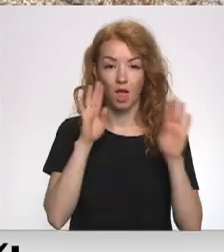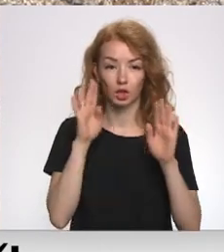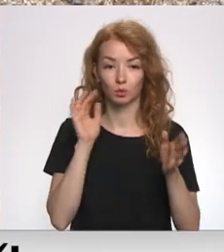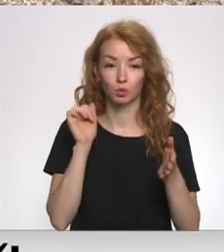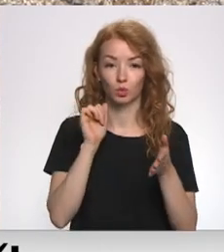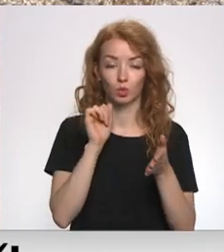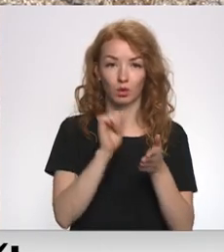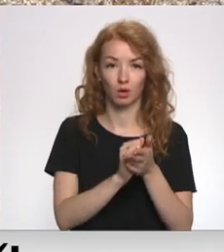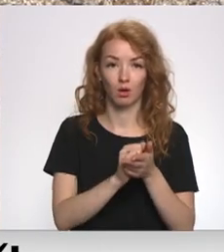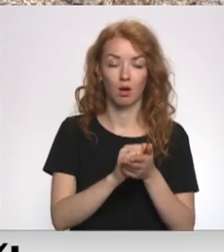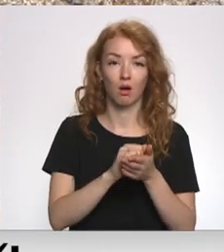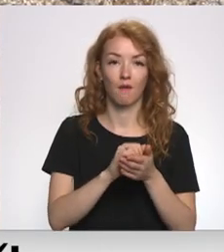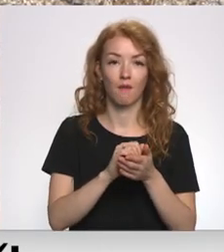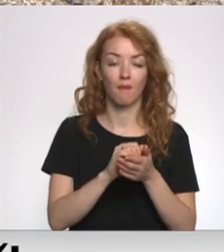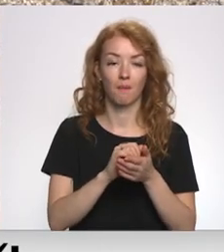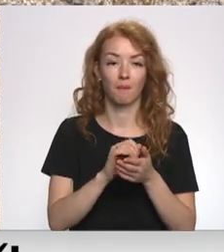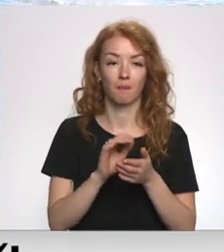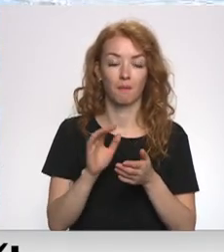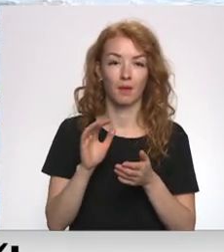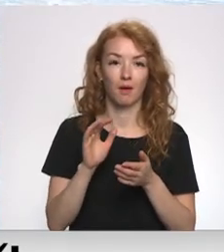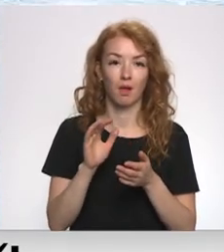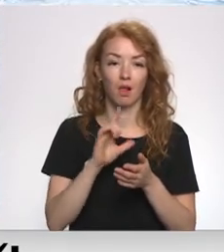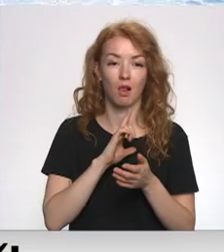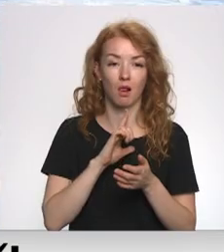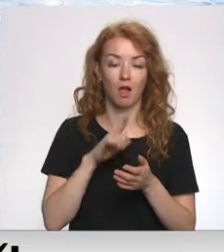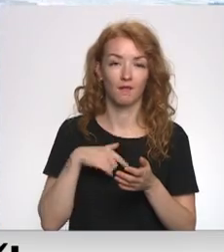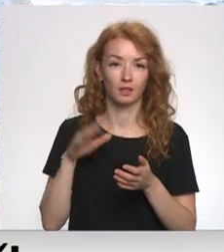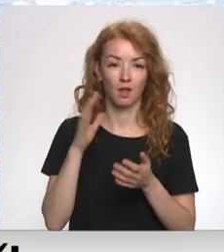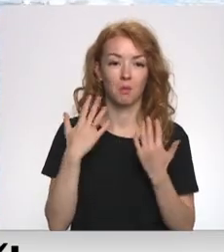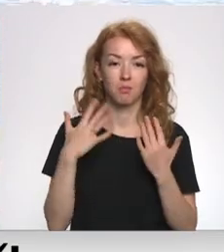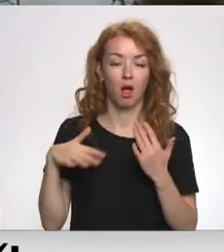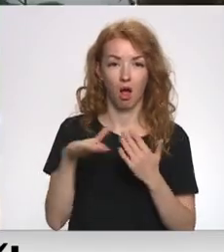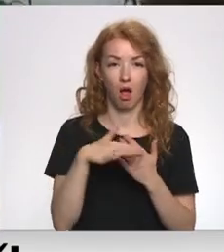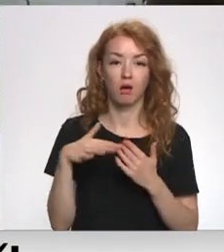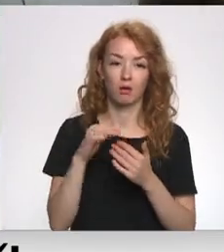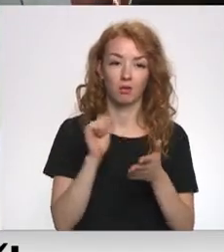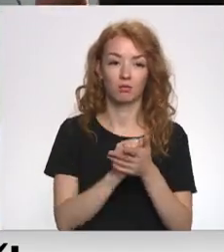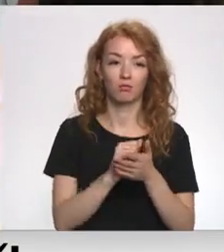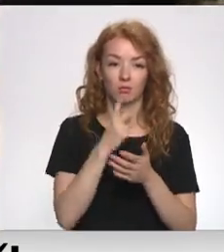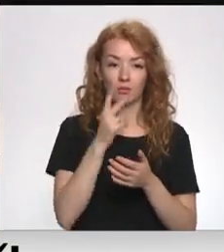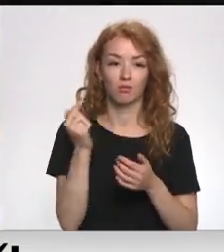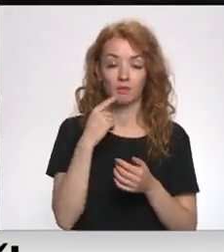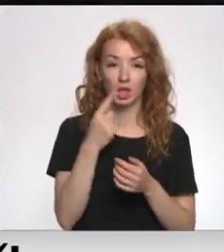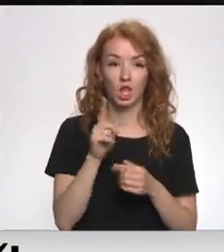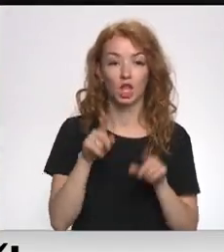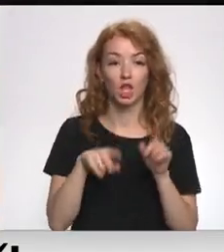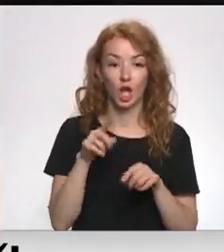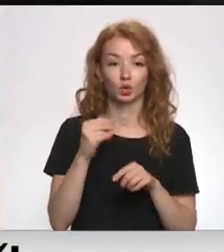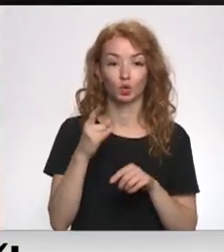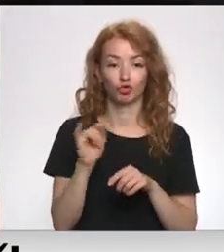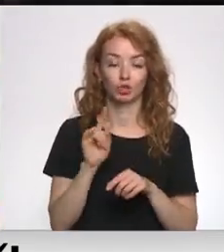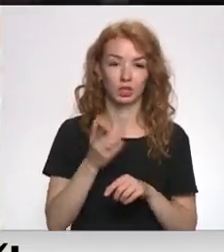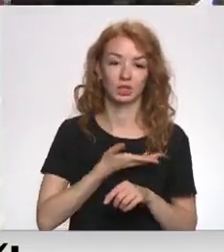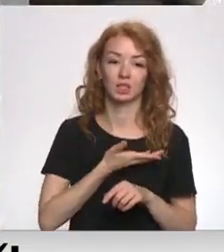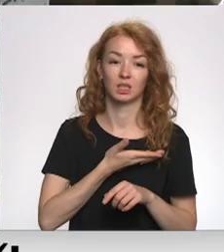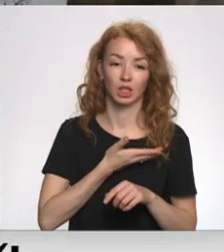Latvijas Nacionāla pārkā, lapiņa. Pirma reize tādvierreiz zufs. Dzīvi zufs ir vēl rāznā. Jā, ir,